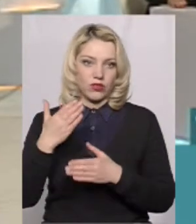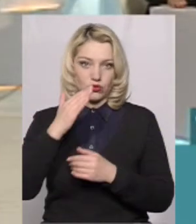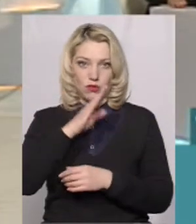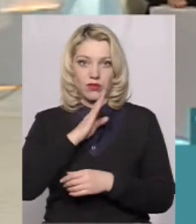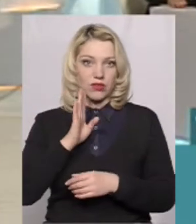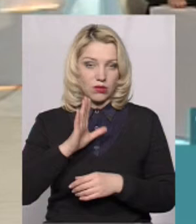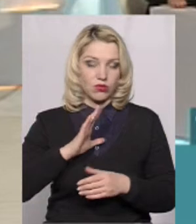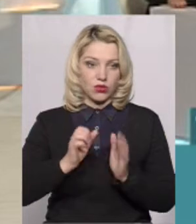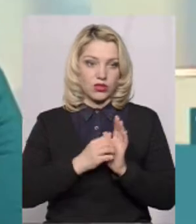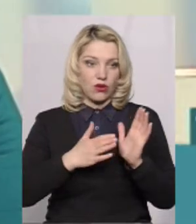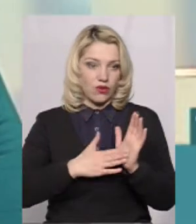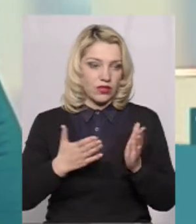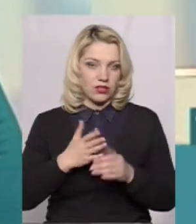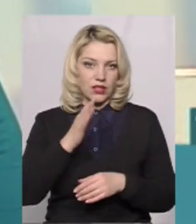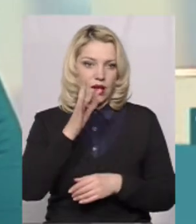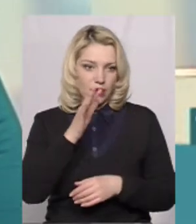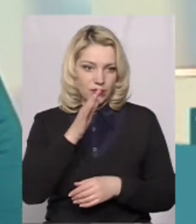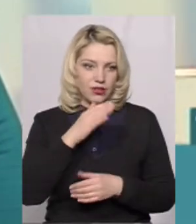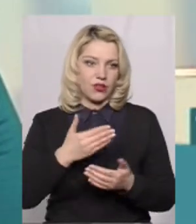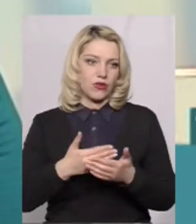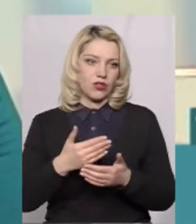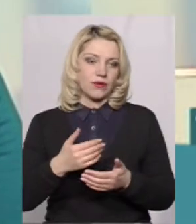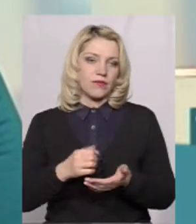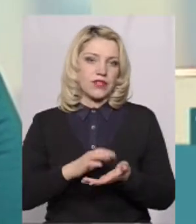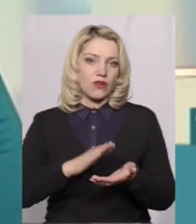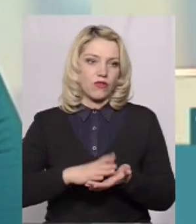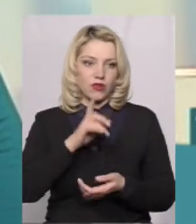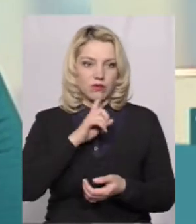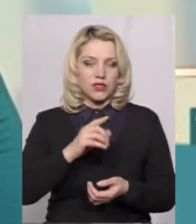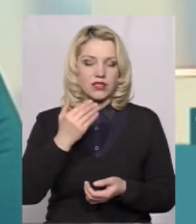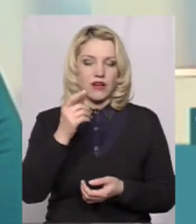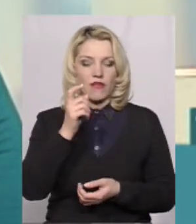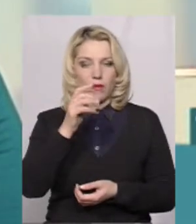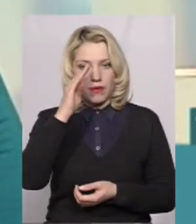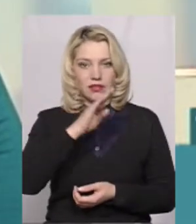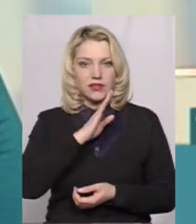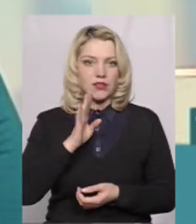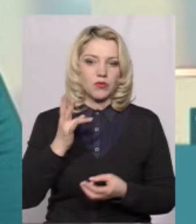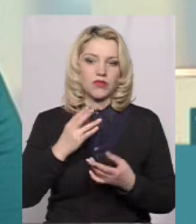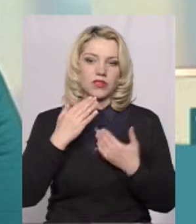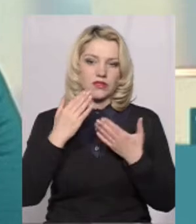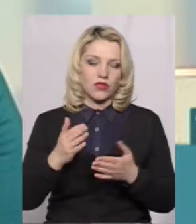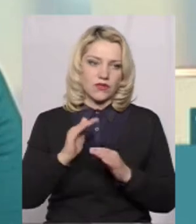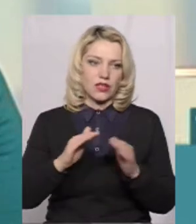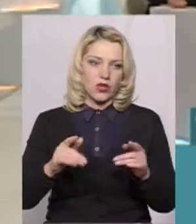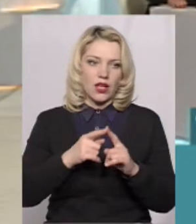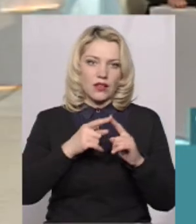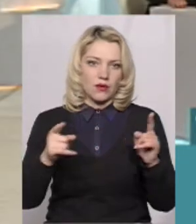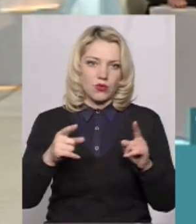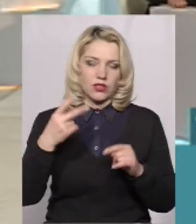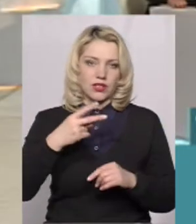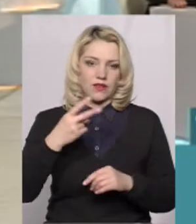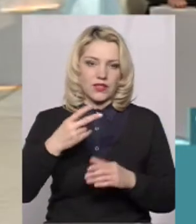батьки були зараховані в якийсь період, етап зарахувального місяця, вони повинні звернутися в садочок на протязі 20